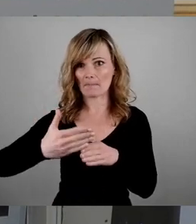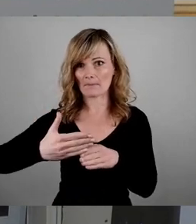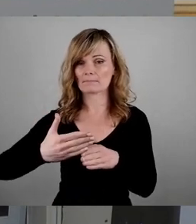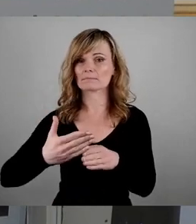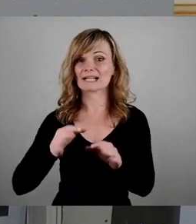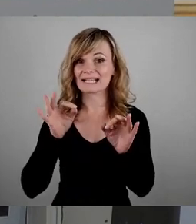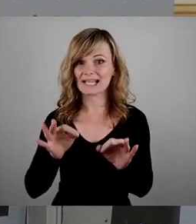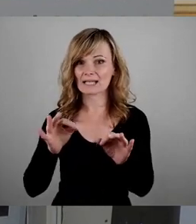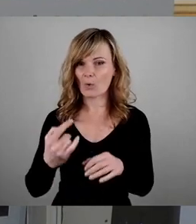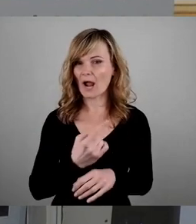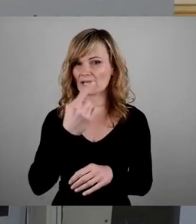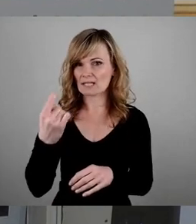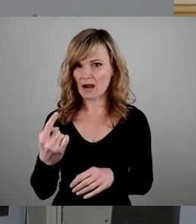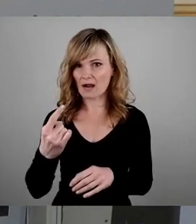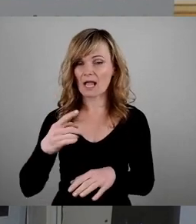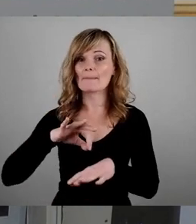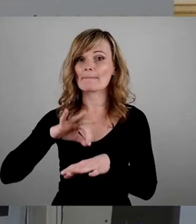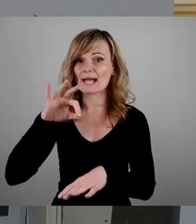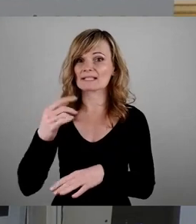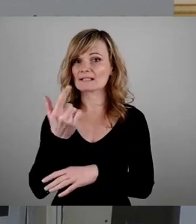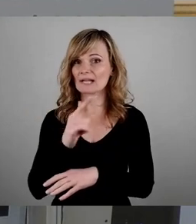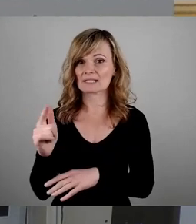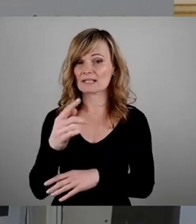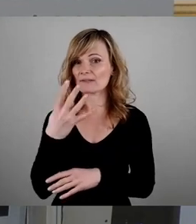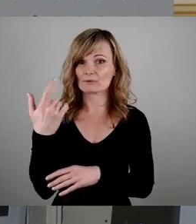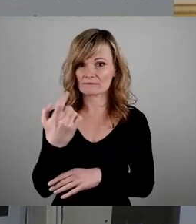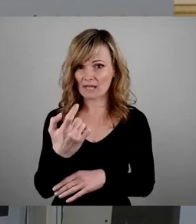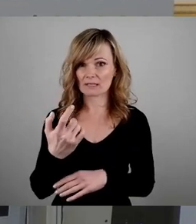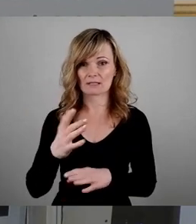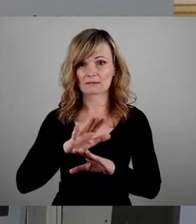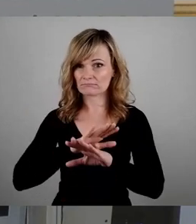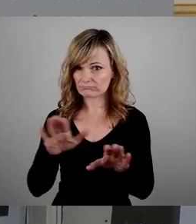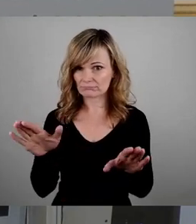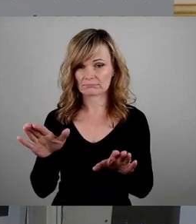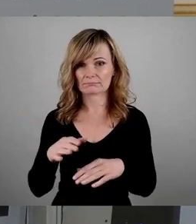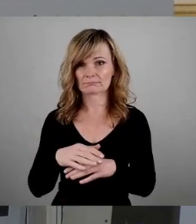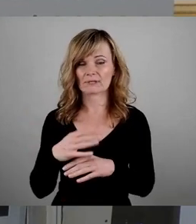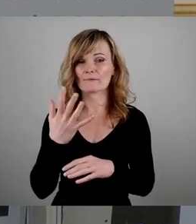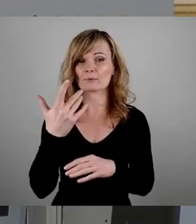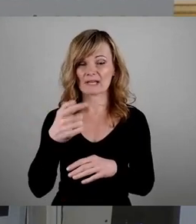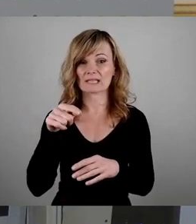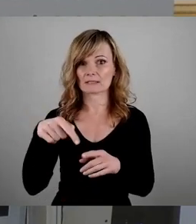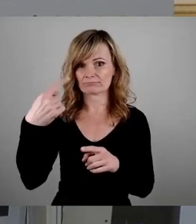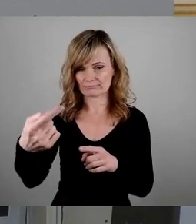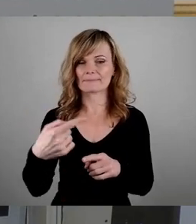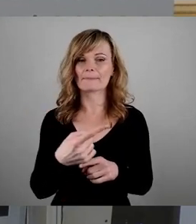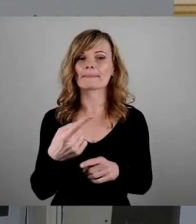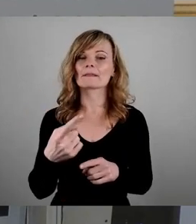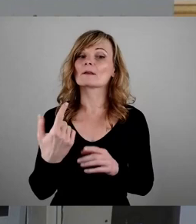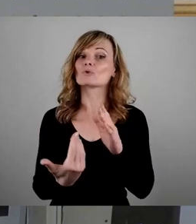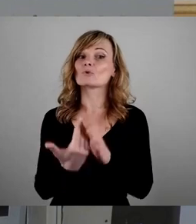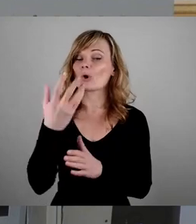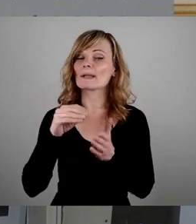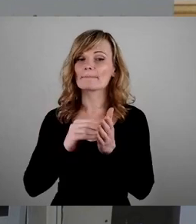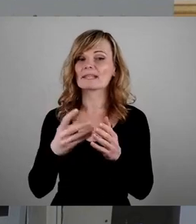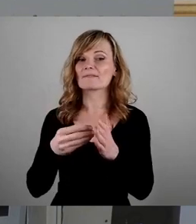läuft der Mietvertrag aus. Und es gibt bis heute keinen neuen Mietvertrag. Und es ist ein